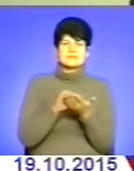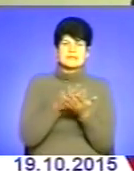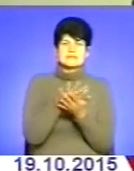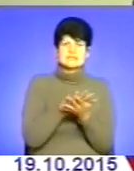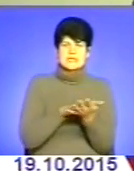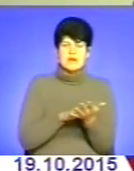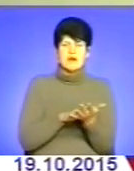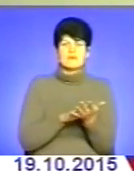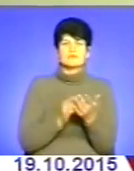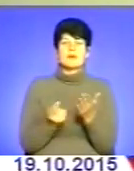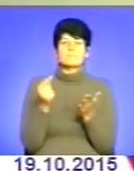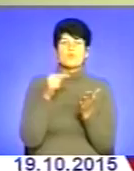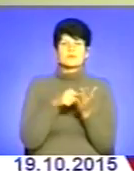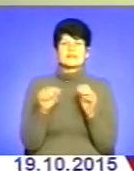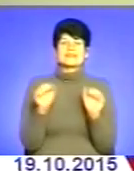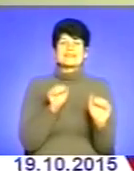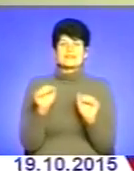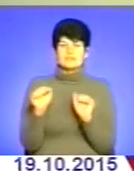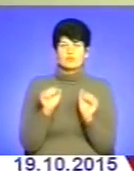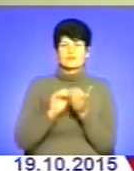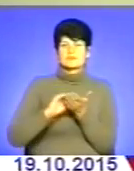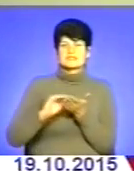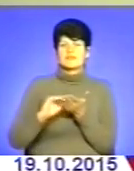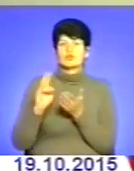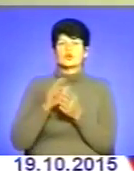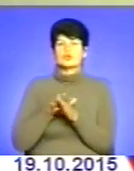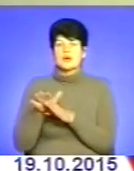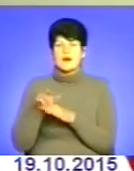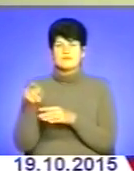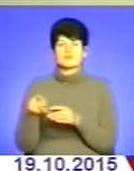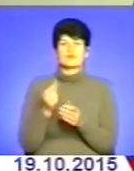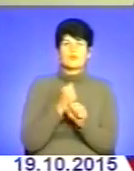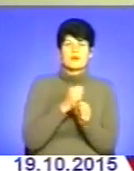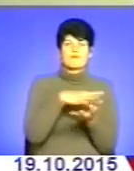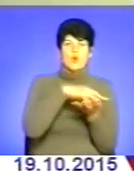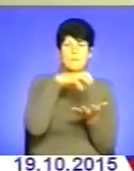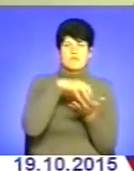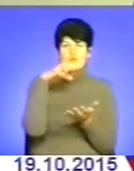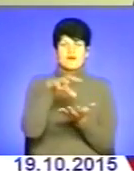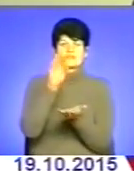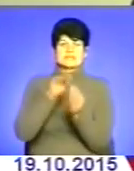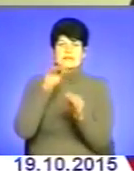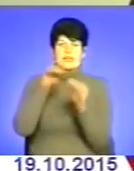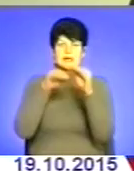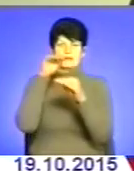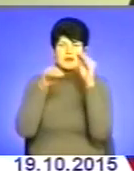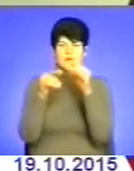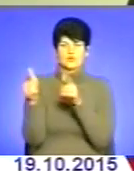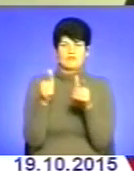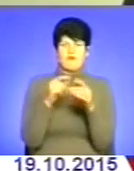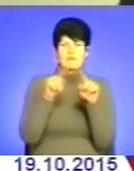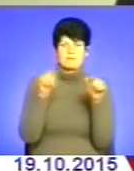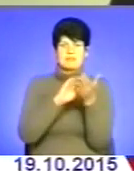потрапляла відповідно керівнику Він розписував виконавцю, виконавець це все робив Копіював, складав, готував платіжки Тобто така